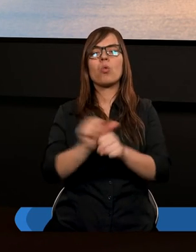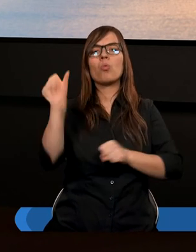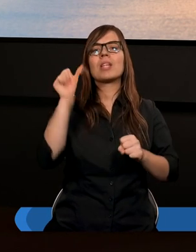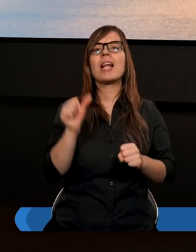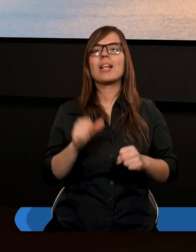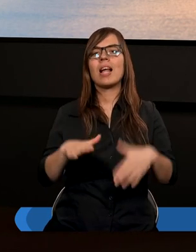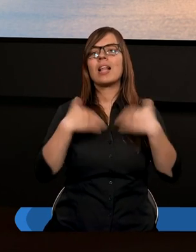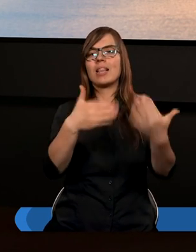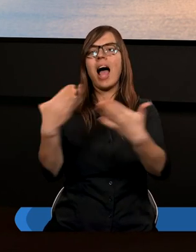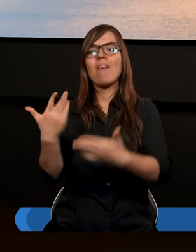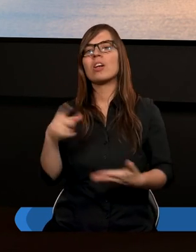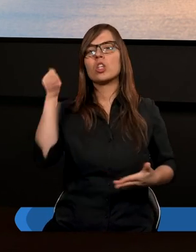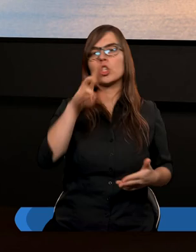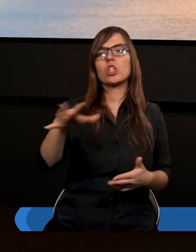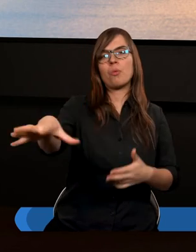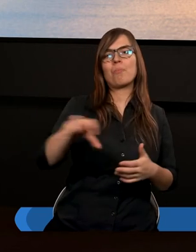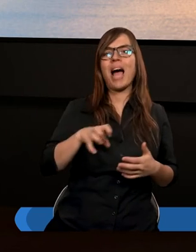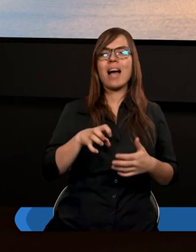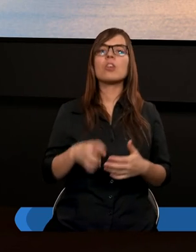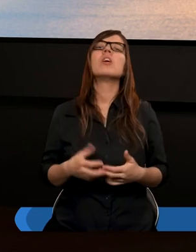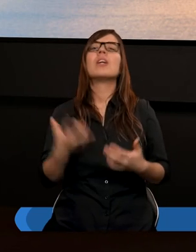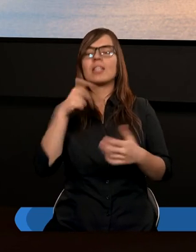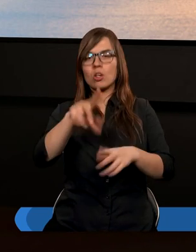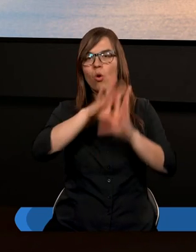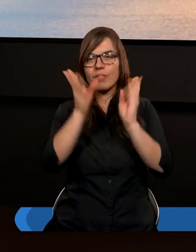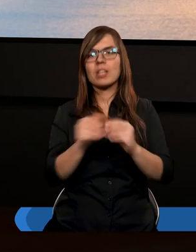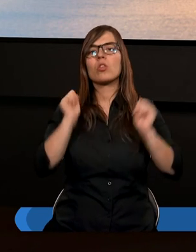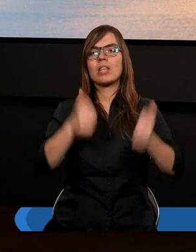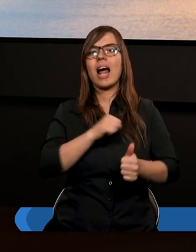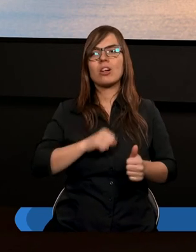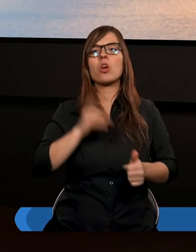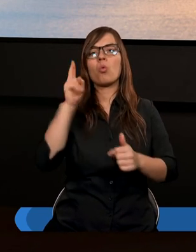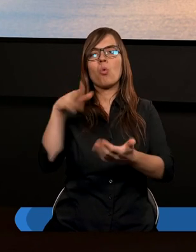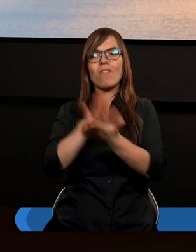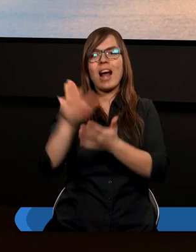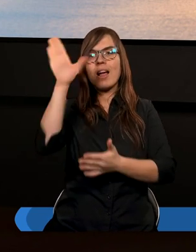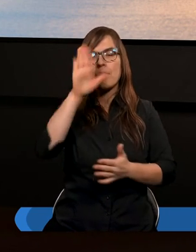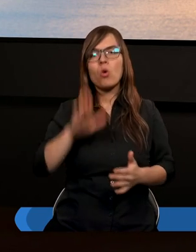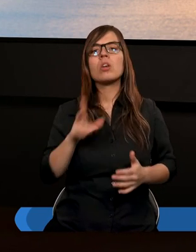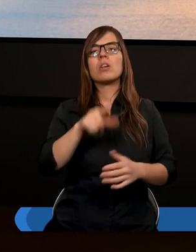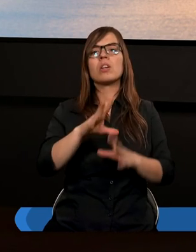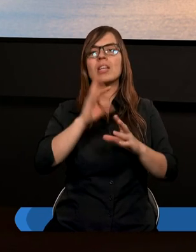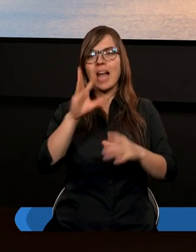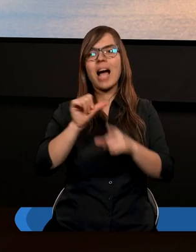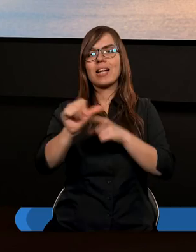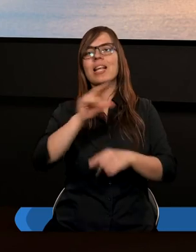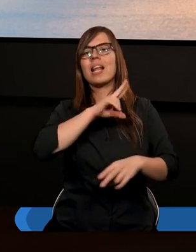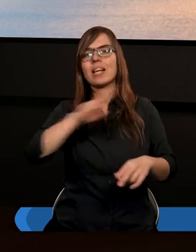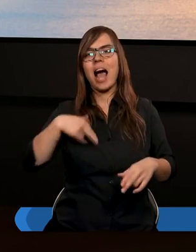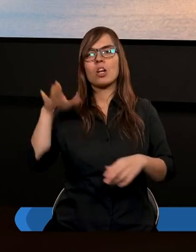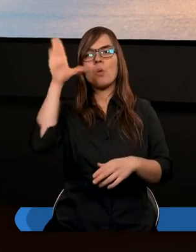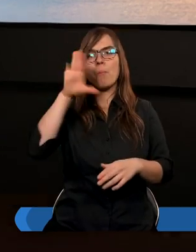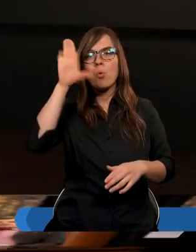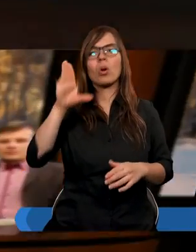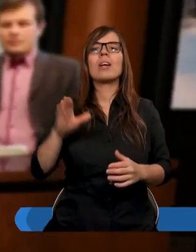dawać jak brać niech to wszystko stanie się ku chwale Bożej bo taki jest nasz